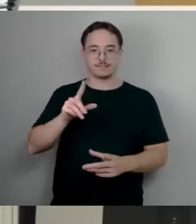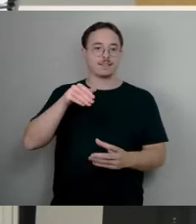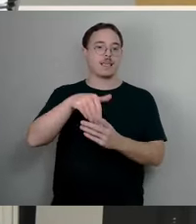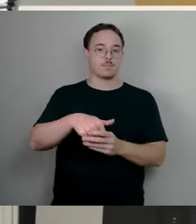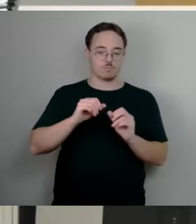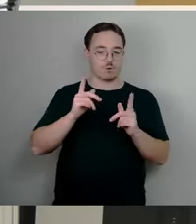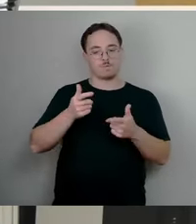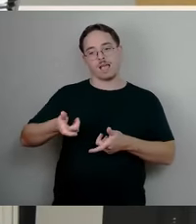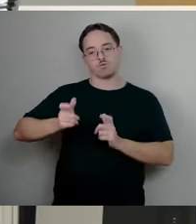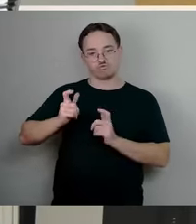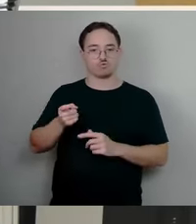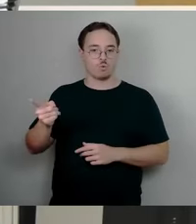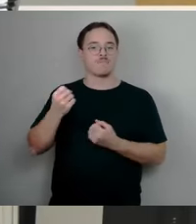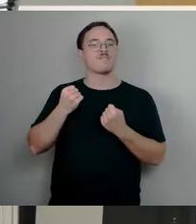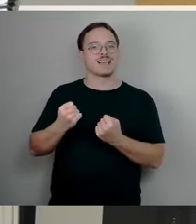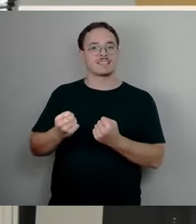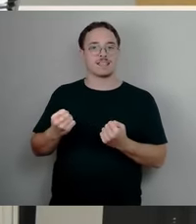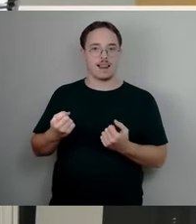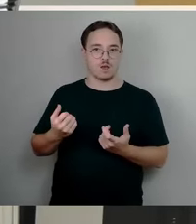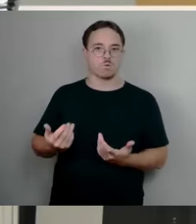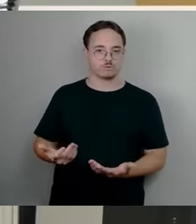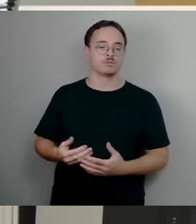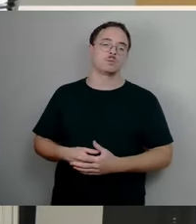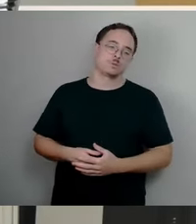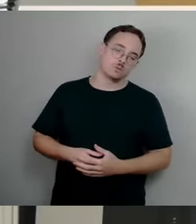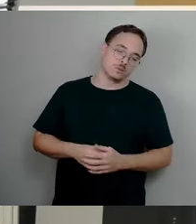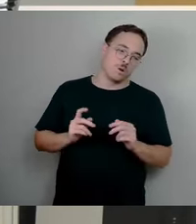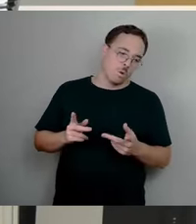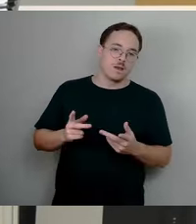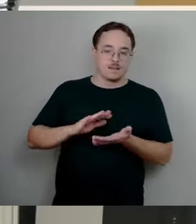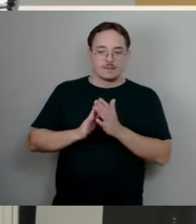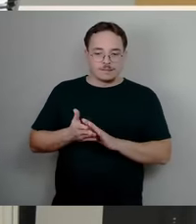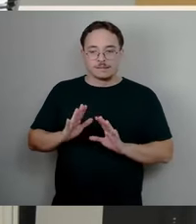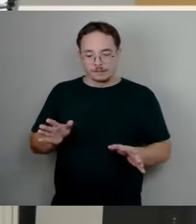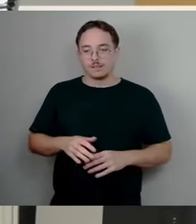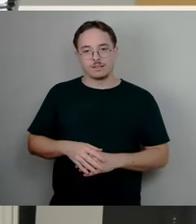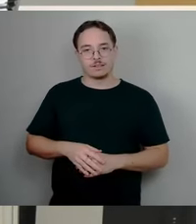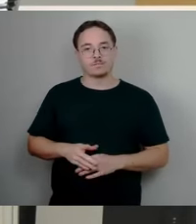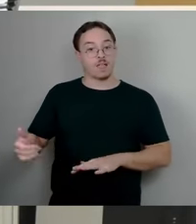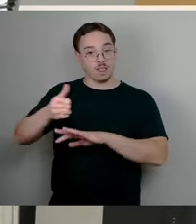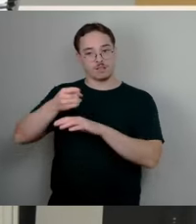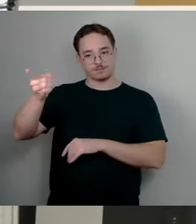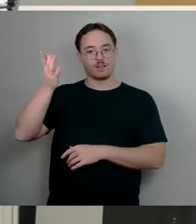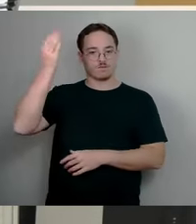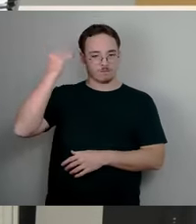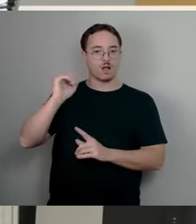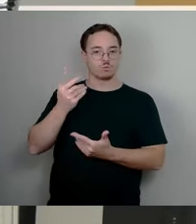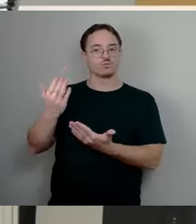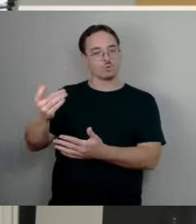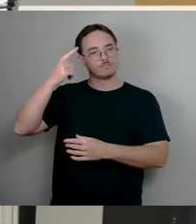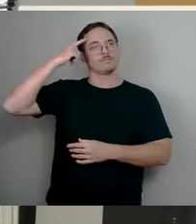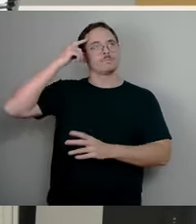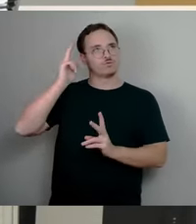besprochen gehabt. Die Leiterin der Jugendkunstschule konnte sich auch daran erinnern, dass das so besprochen war. Spannend.